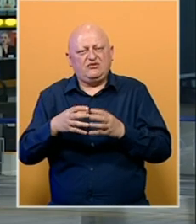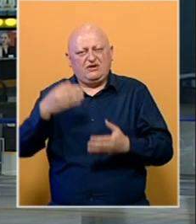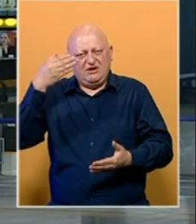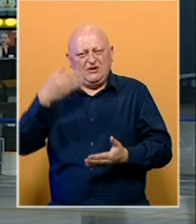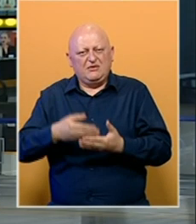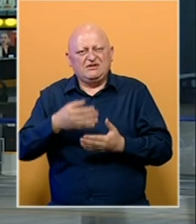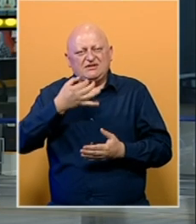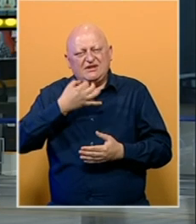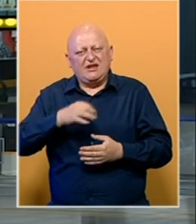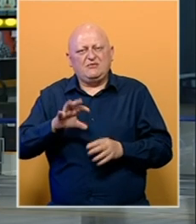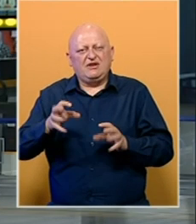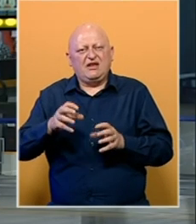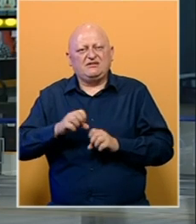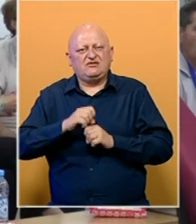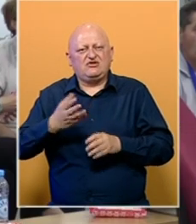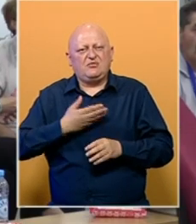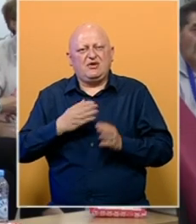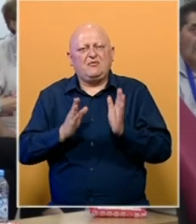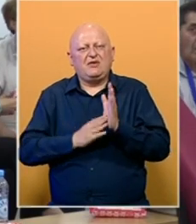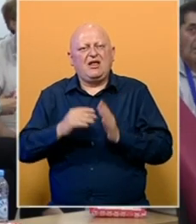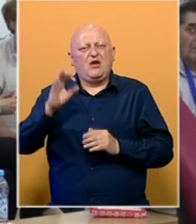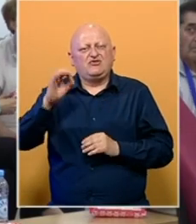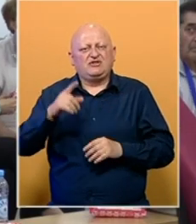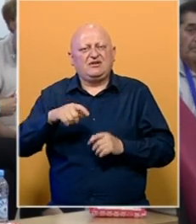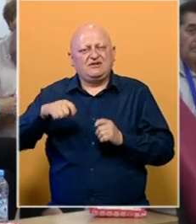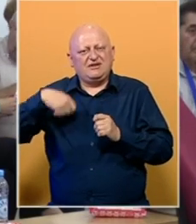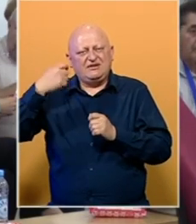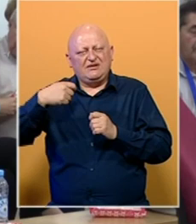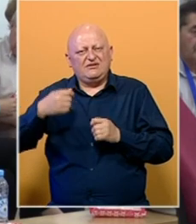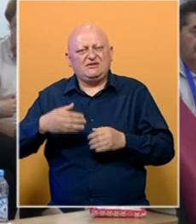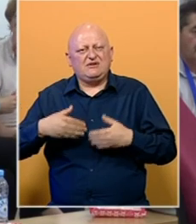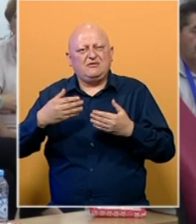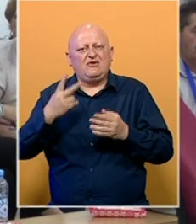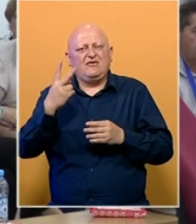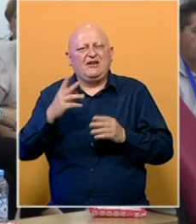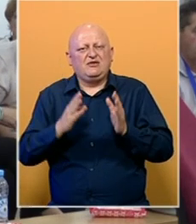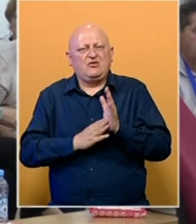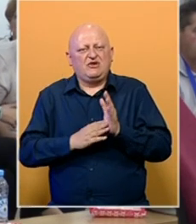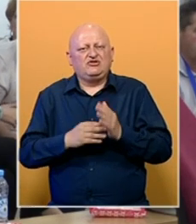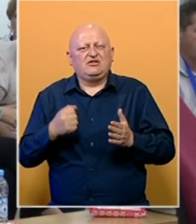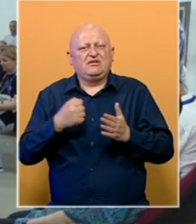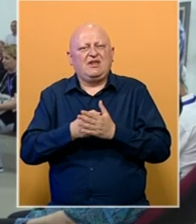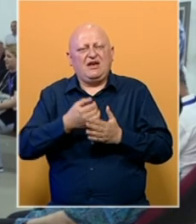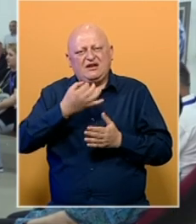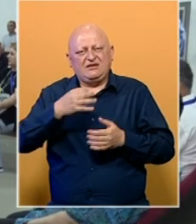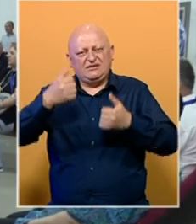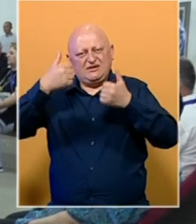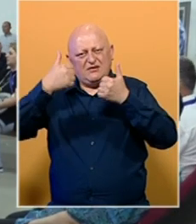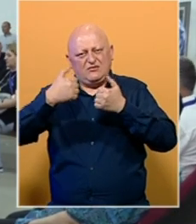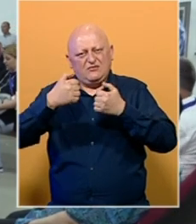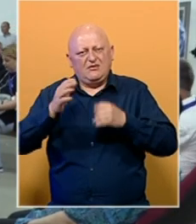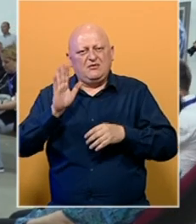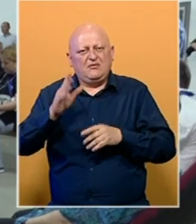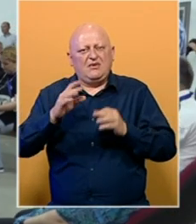kategorija. Priznanje za najbolji radijski izvješta je dobio Emirale Movčina, a za televizijski prilog Vakidin Mujagić. Nagrada za